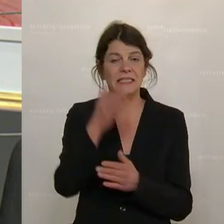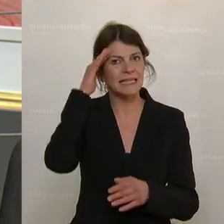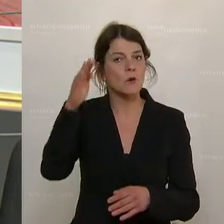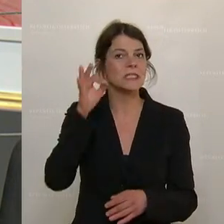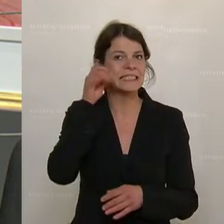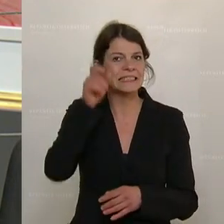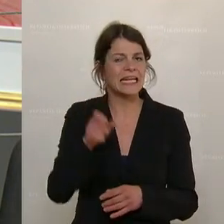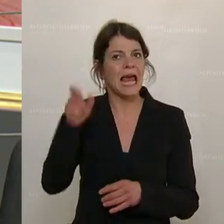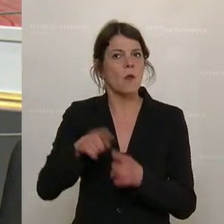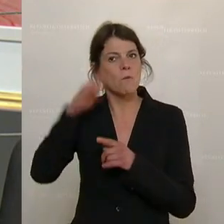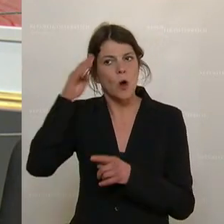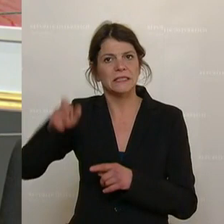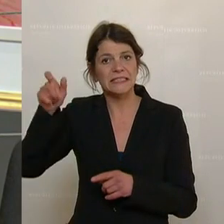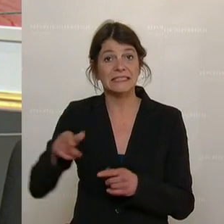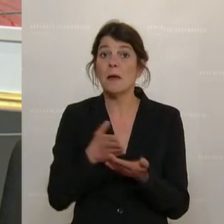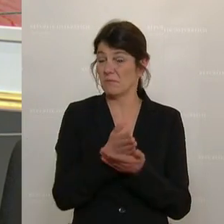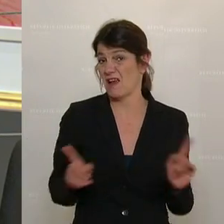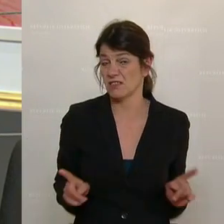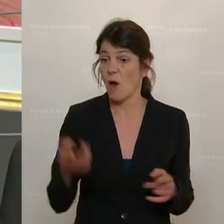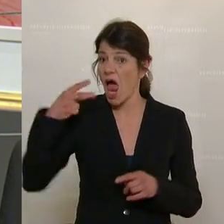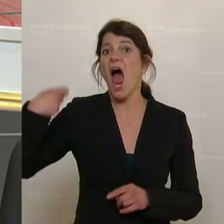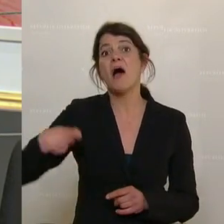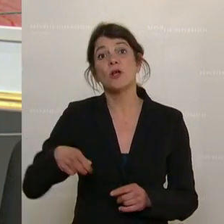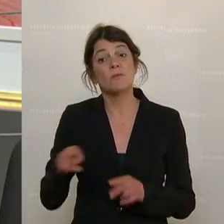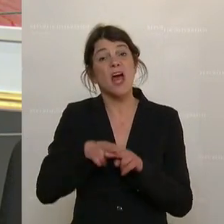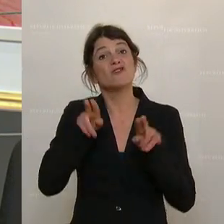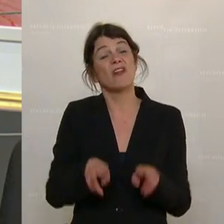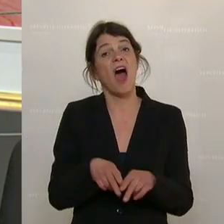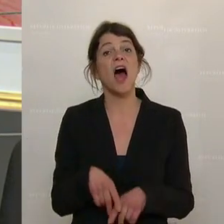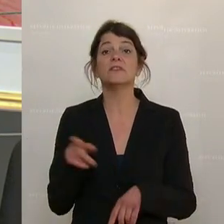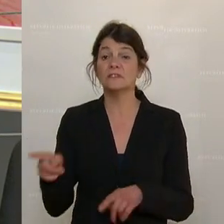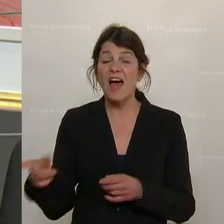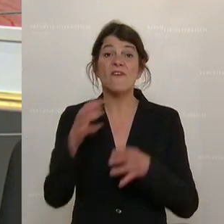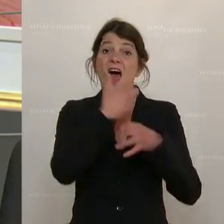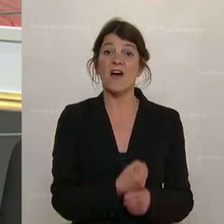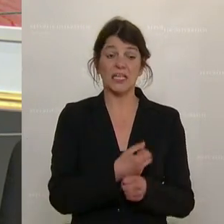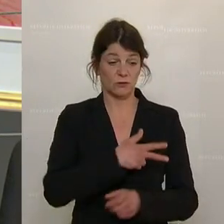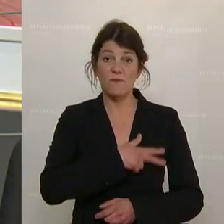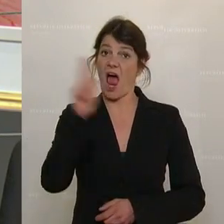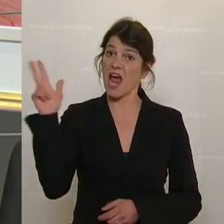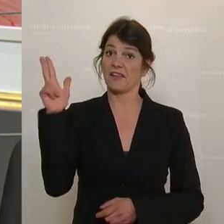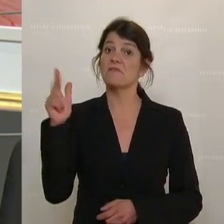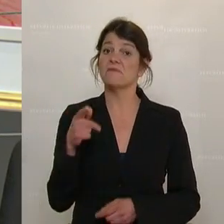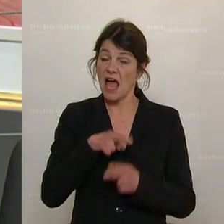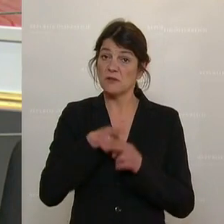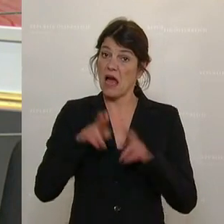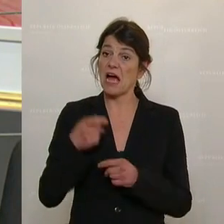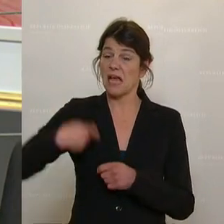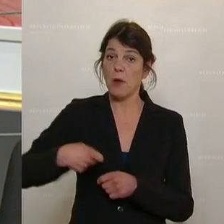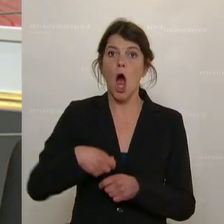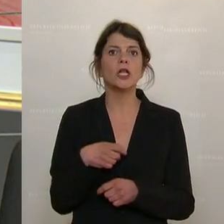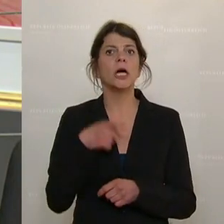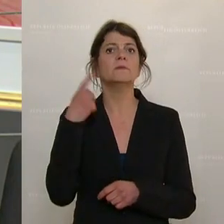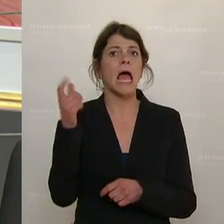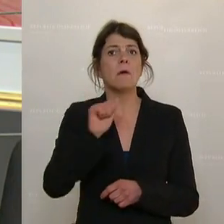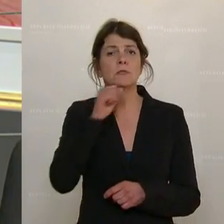Polizistinnen und Polizisten im Dienst, wo der Herr Abgeordnete zum Nationalrat auf die Verfassung vereidigte Abgeordnete Amesbauer sagt, vier oder fünf